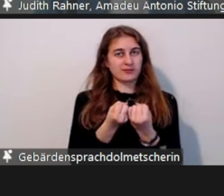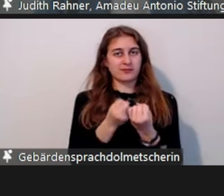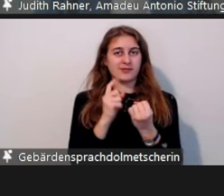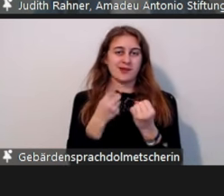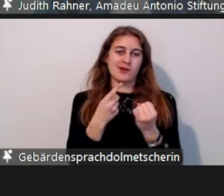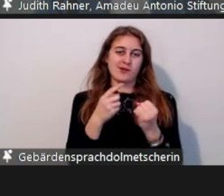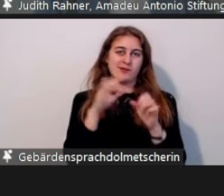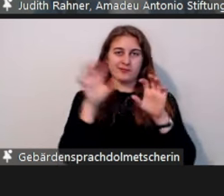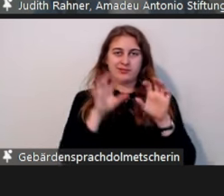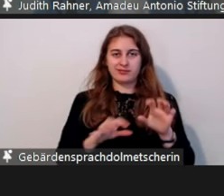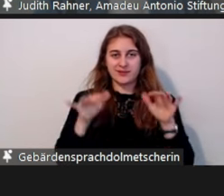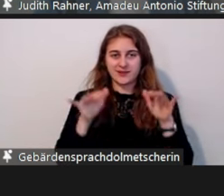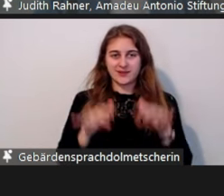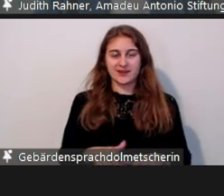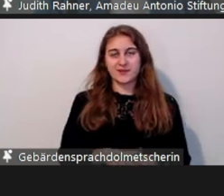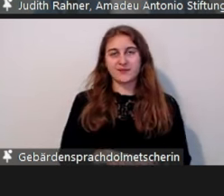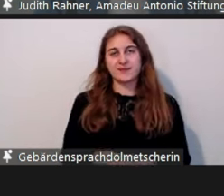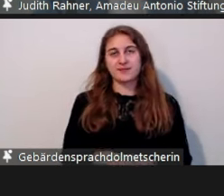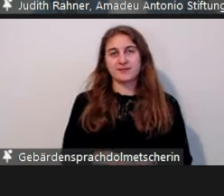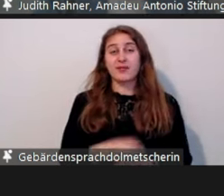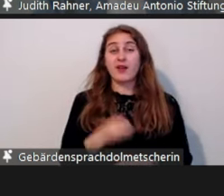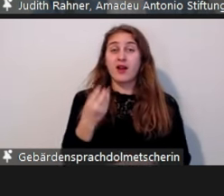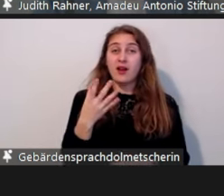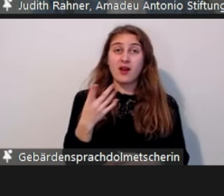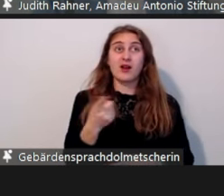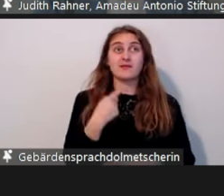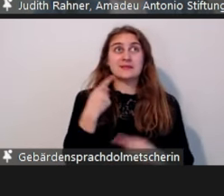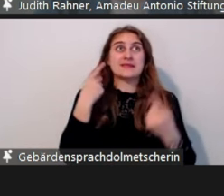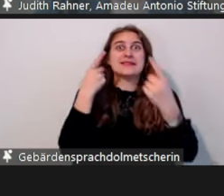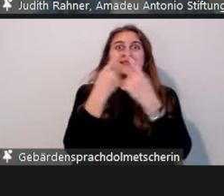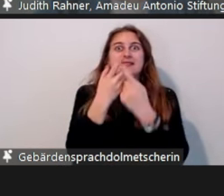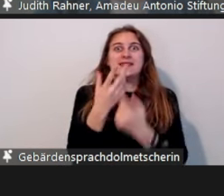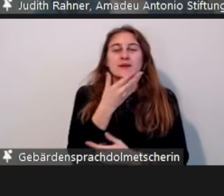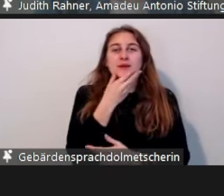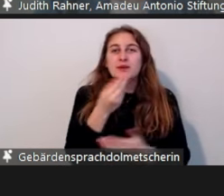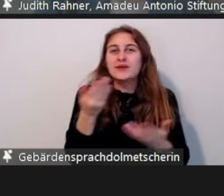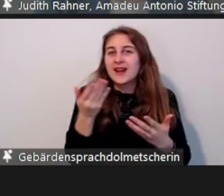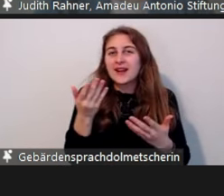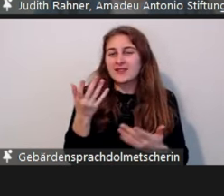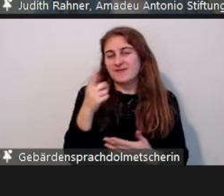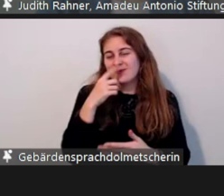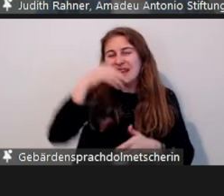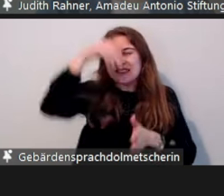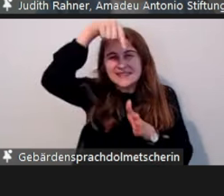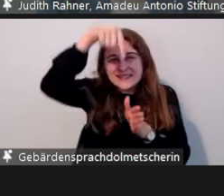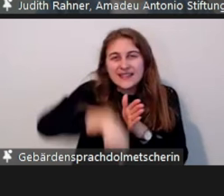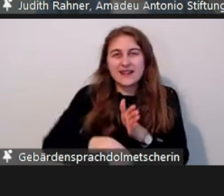Genau, angestrebt wäre gewesen, das auch nochmal zu vertiefen. Das ist jetzt das, was wir uns vornehmen für die nächste Zeit,